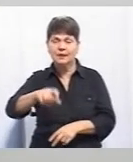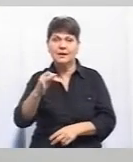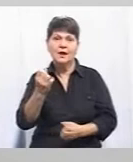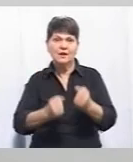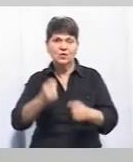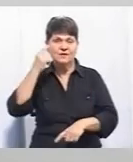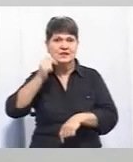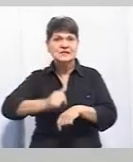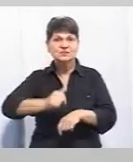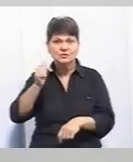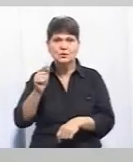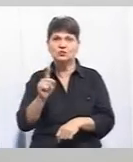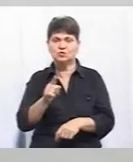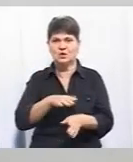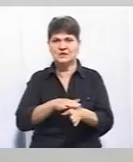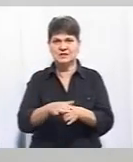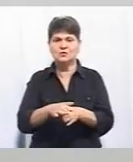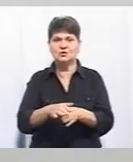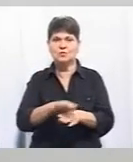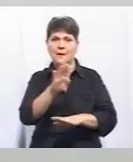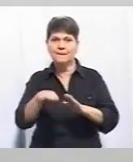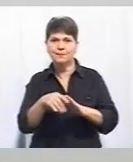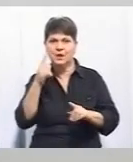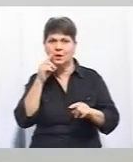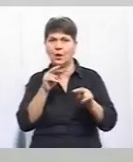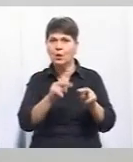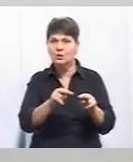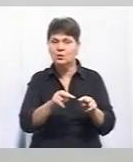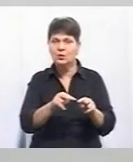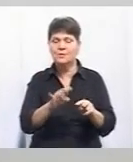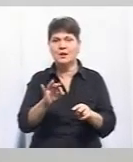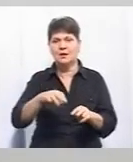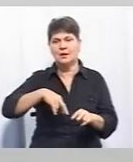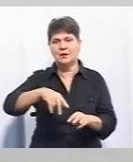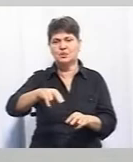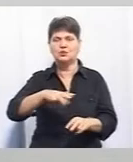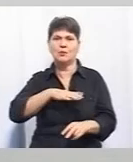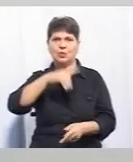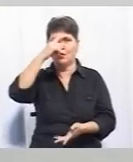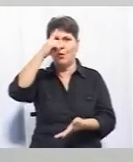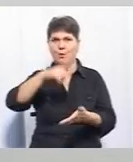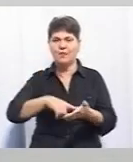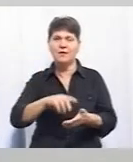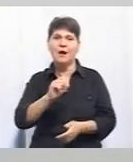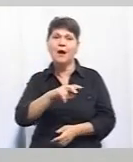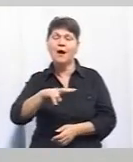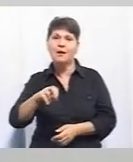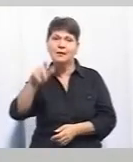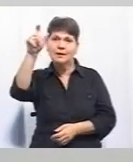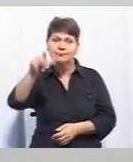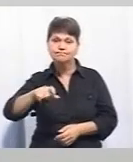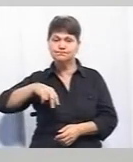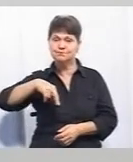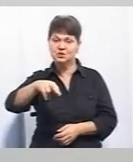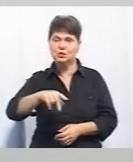усвідомлювали, що вони здійснюють під контролем свій рух, і пішоходи більш були впевнені, але пішоходам також повинен